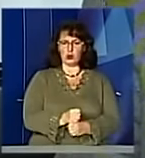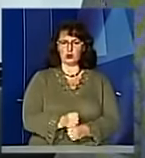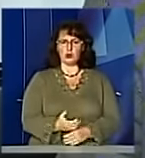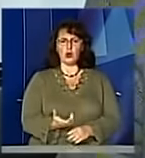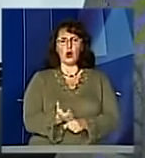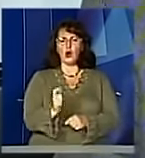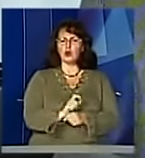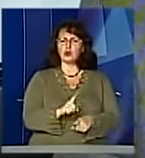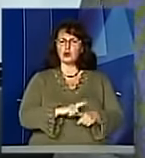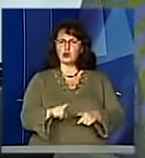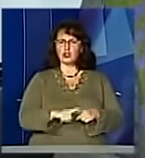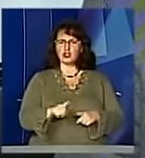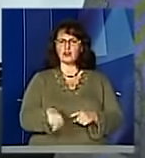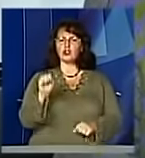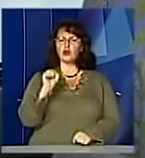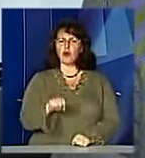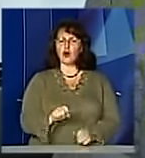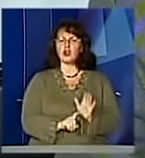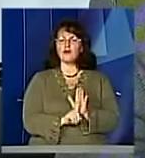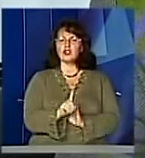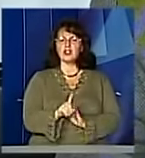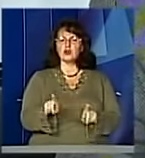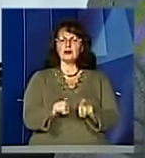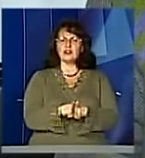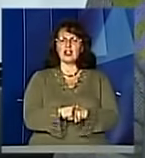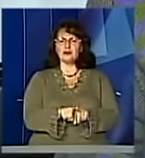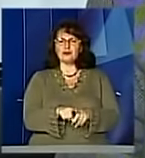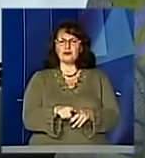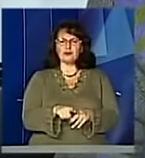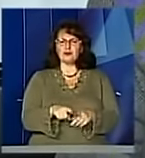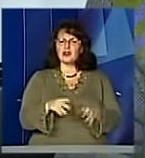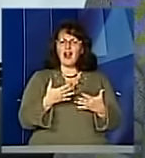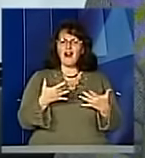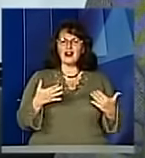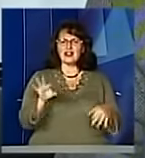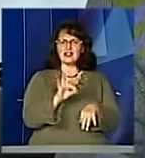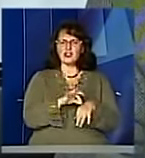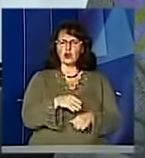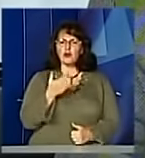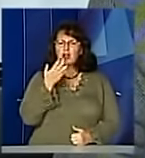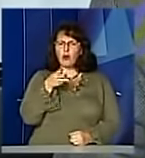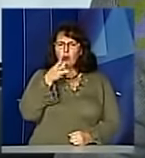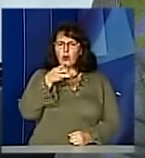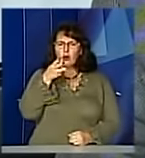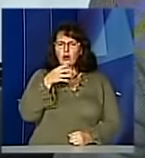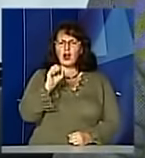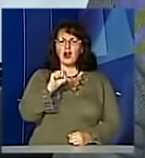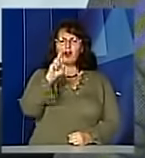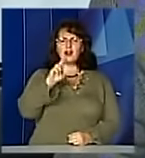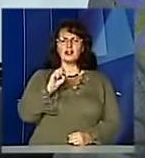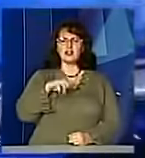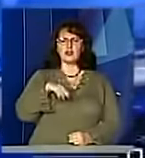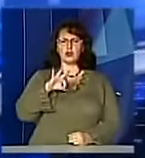достатньо швидко може розвинутися так званий ацетонемічний синдром, тобто запах ацетону в видихаємому